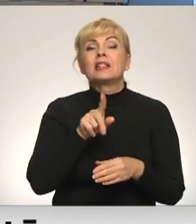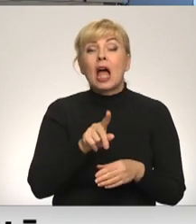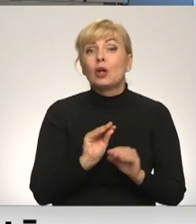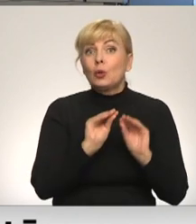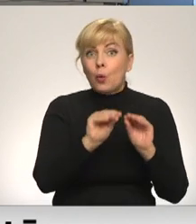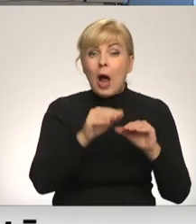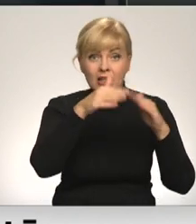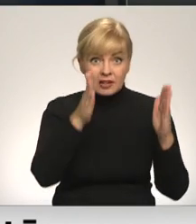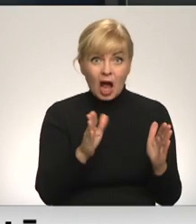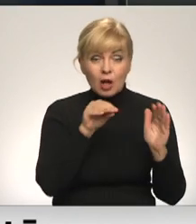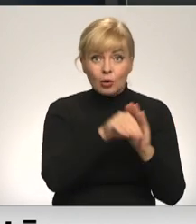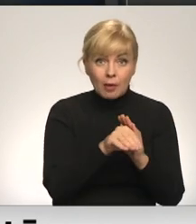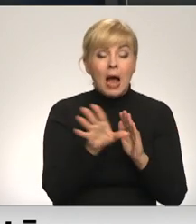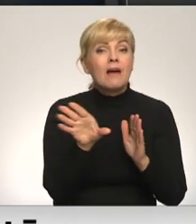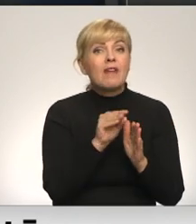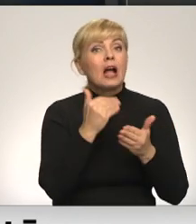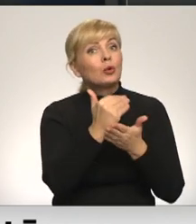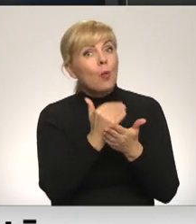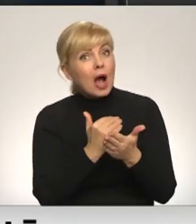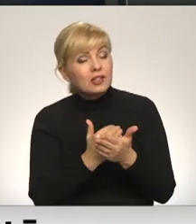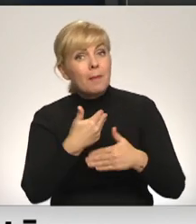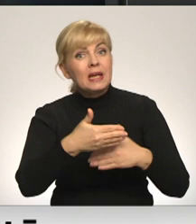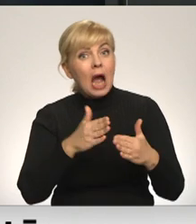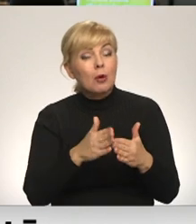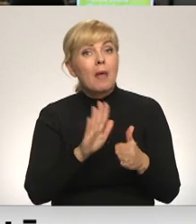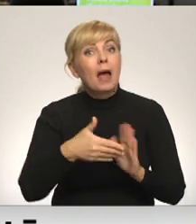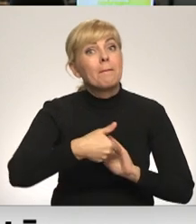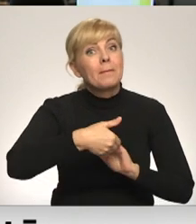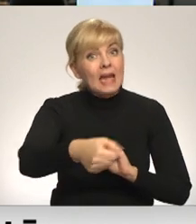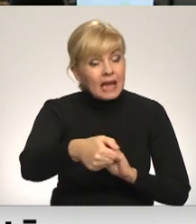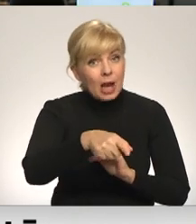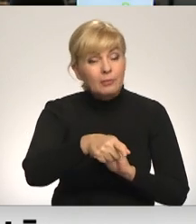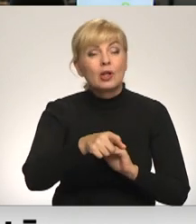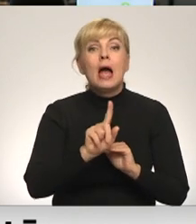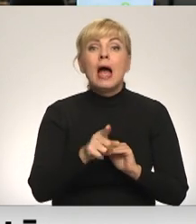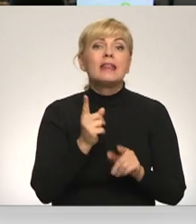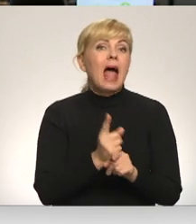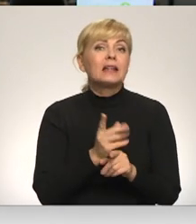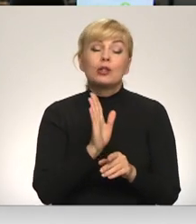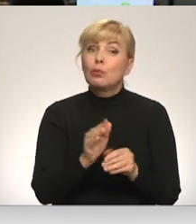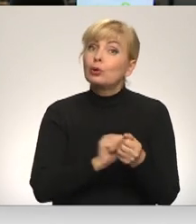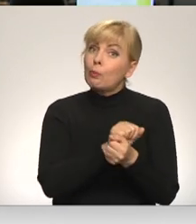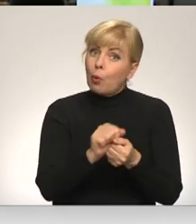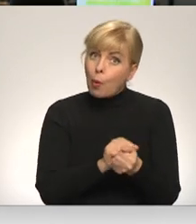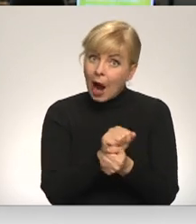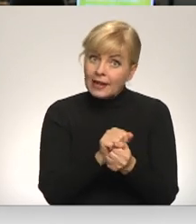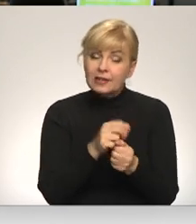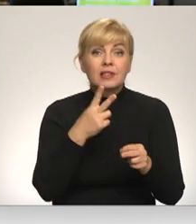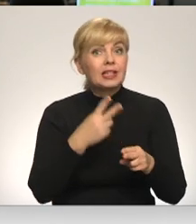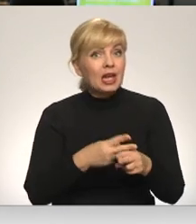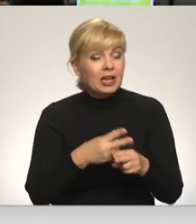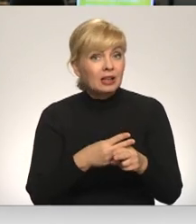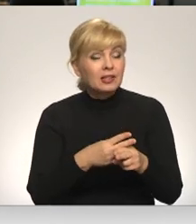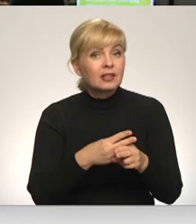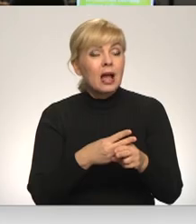punktā, ir jāņem vērā vairāki nosacījumi, lai iepakojums tiktu pieņemts. Būtiski ir, ka iepakojums nedrīkst būt bojāts. Tātīs tikli iepakojums